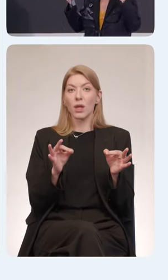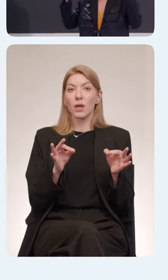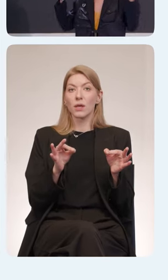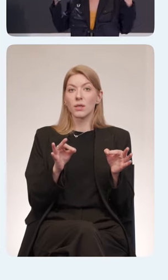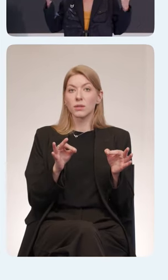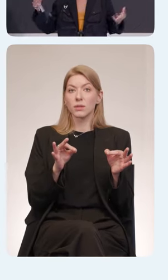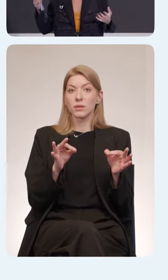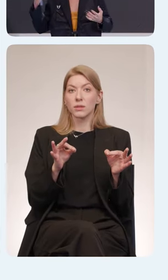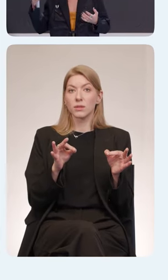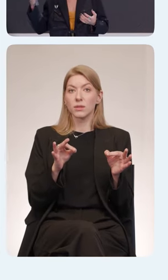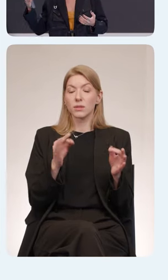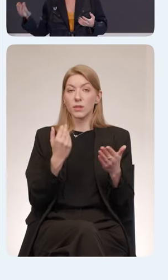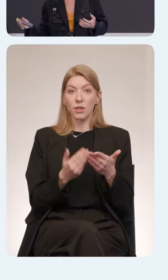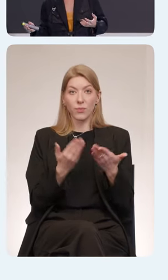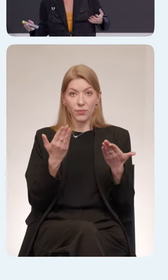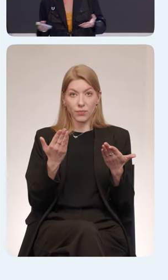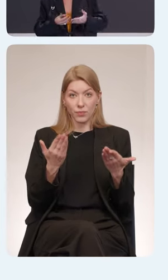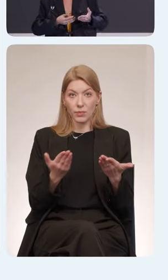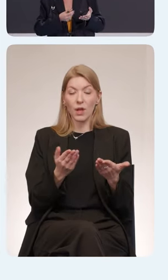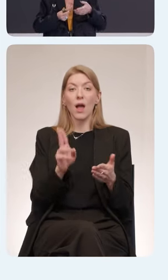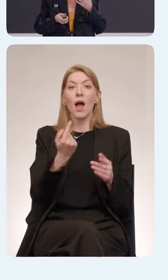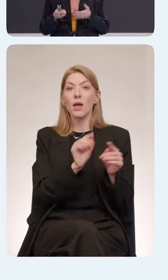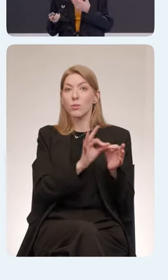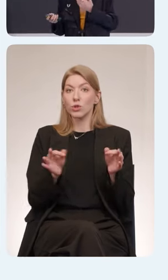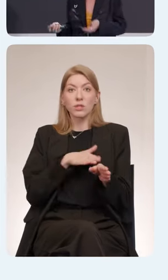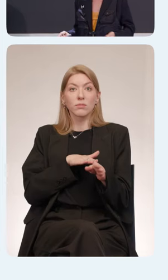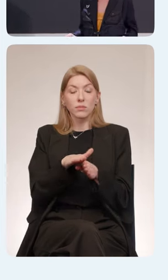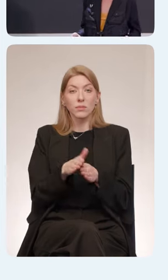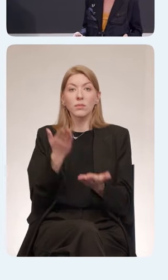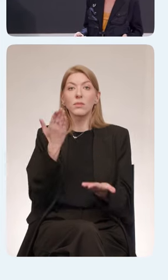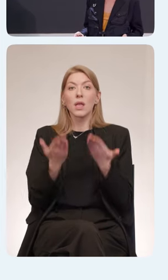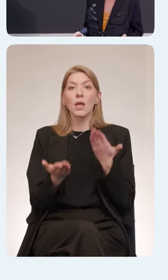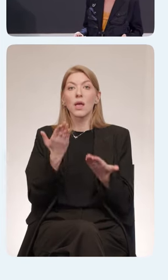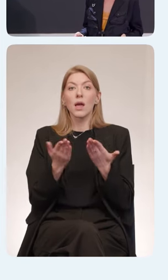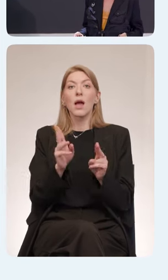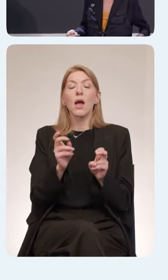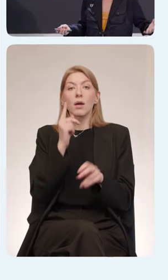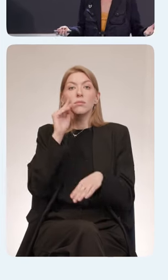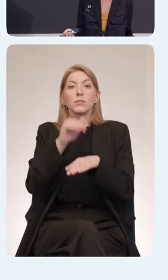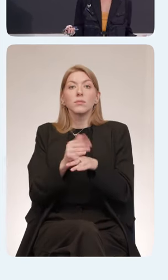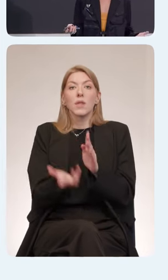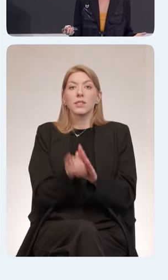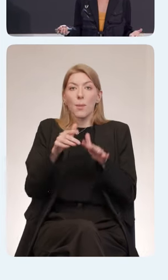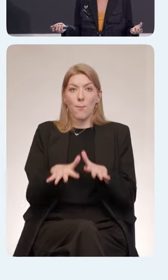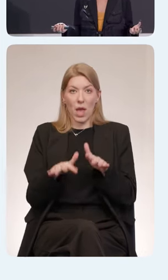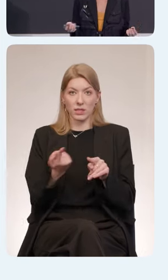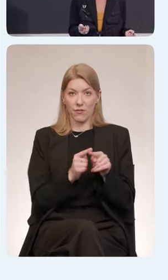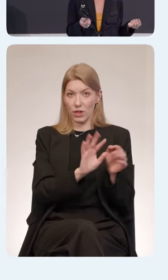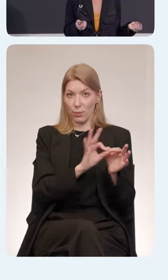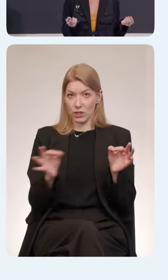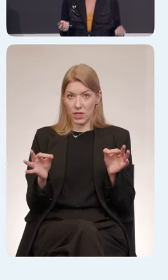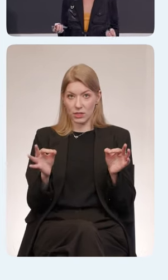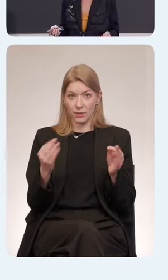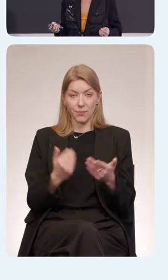не будет соблюдаемо, если оно не будет находить место в этом процессе. Знаете, это когда мы пытаемся